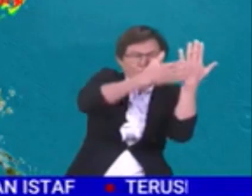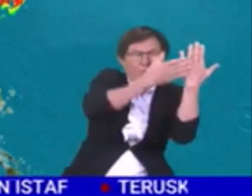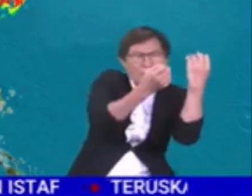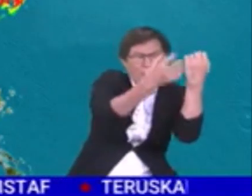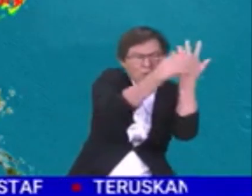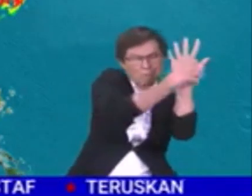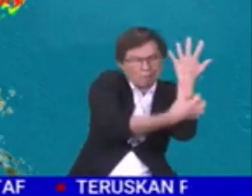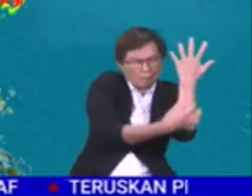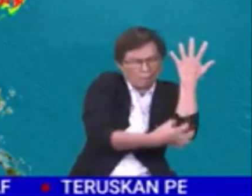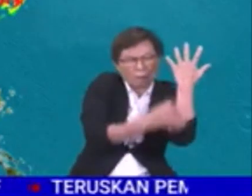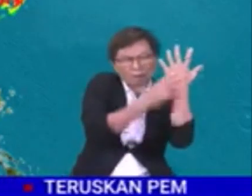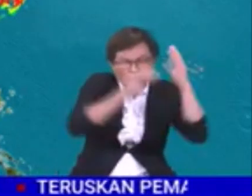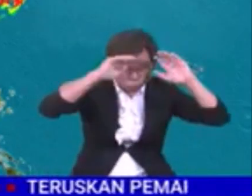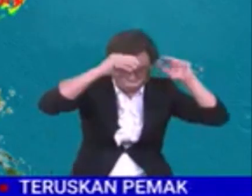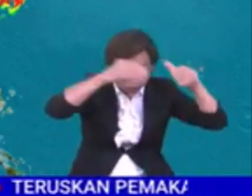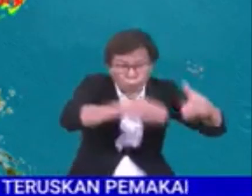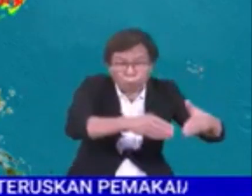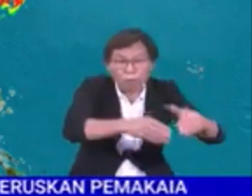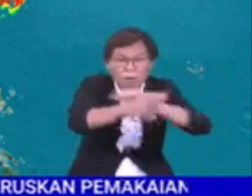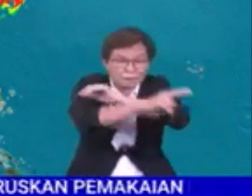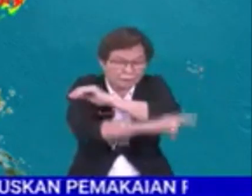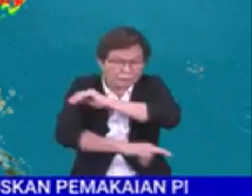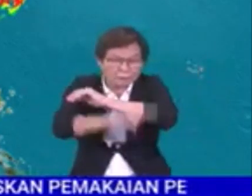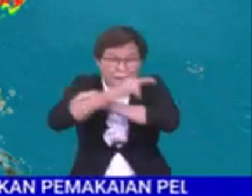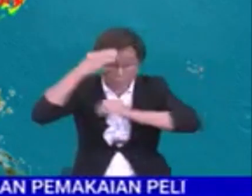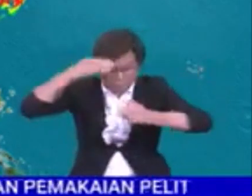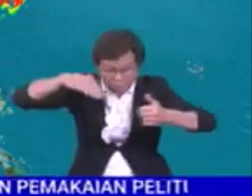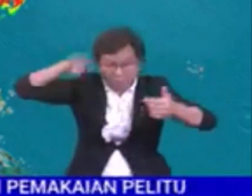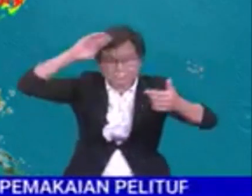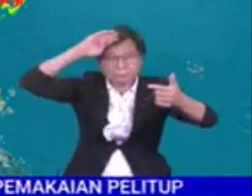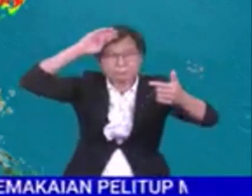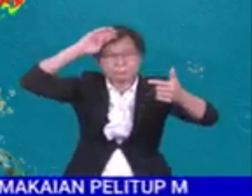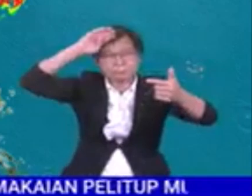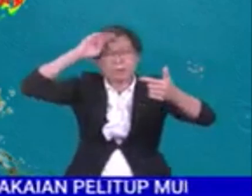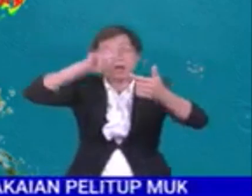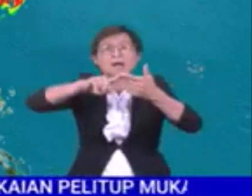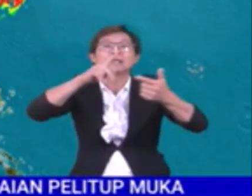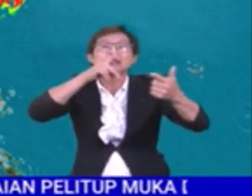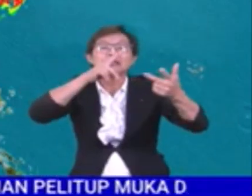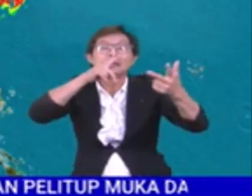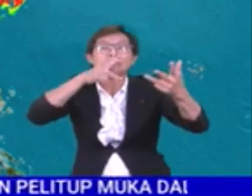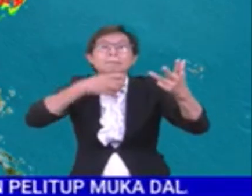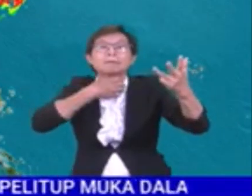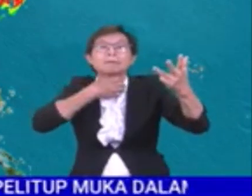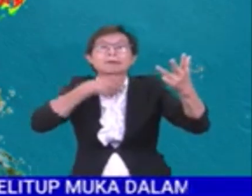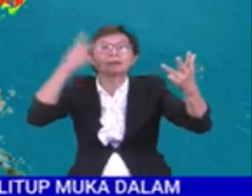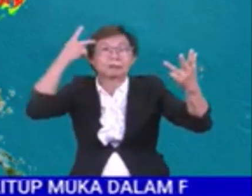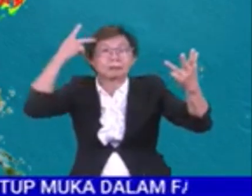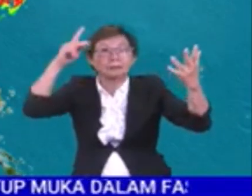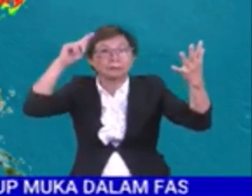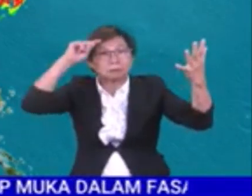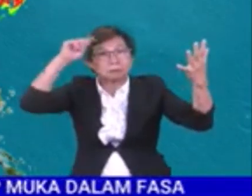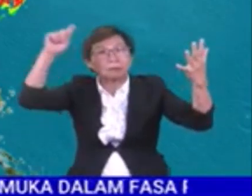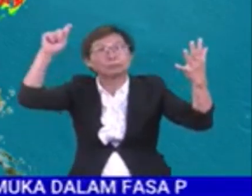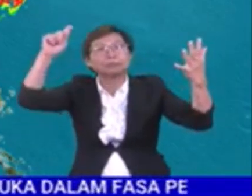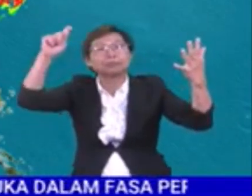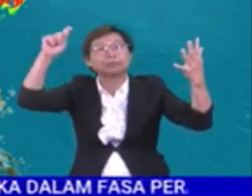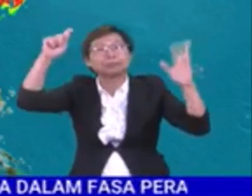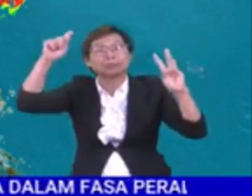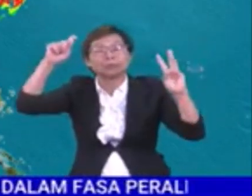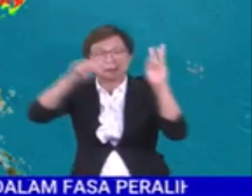dan lebih tertumpu di bahagian negeri Perlis, Kedah, Perak, Kelantan, Terengganu,